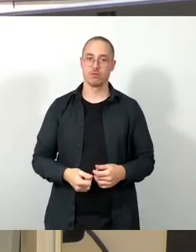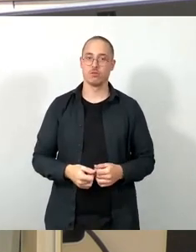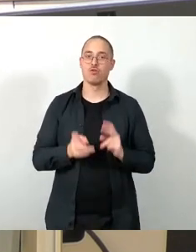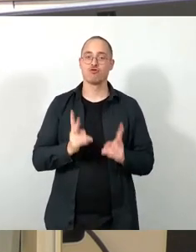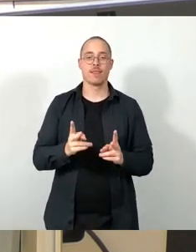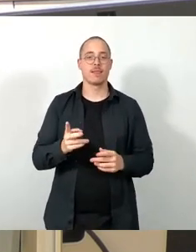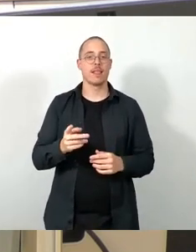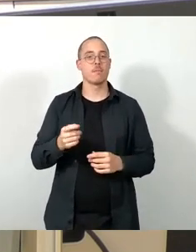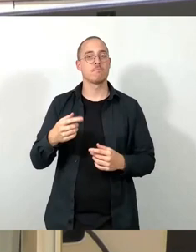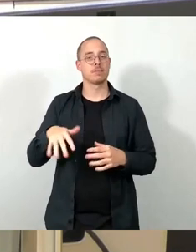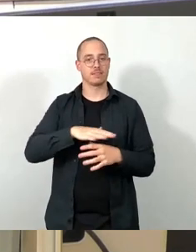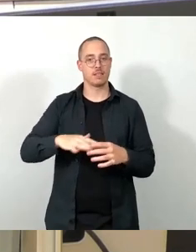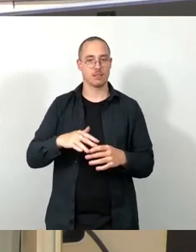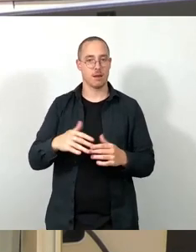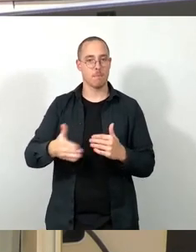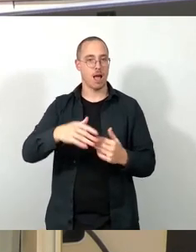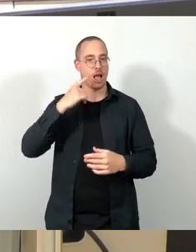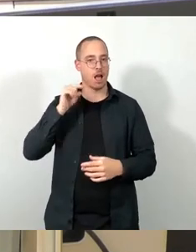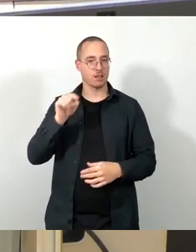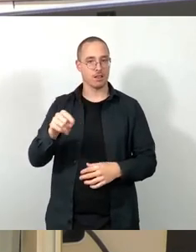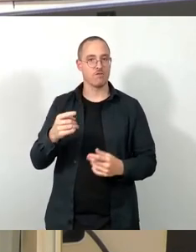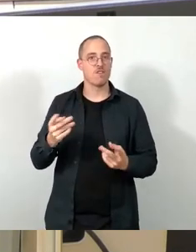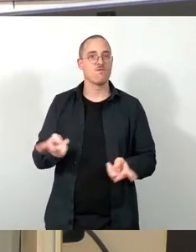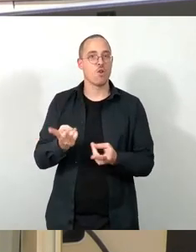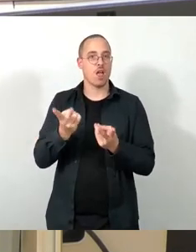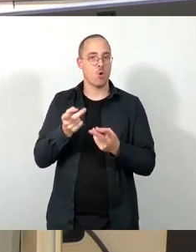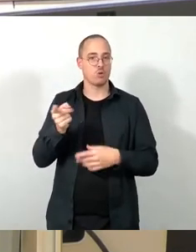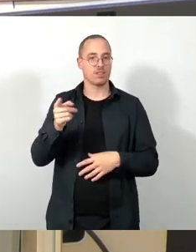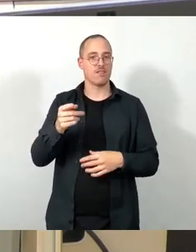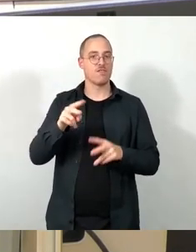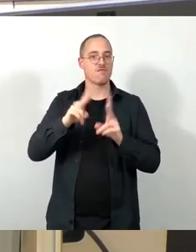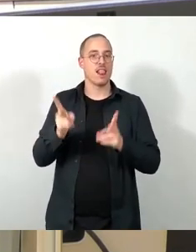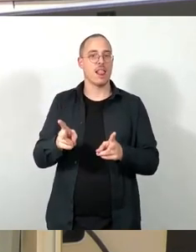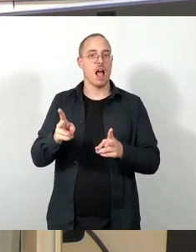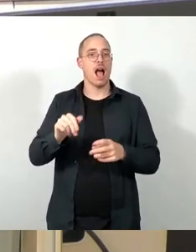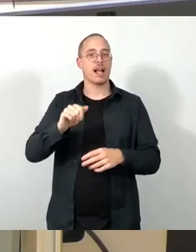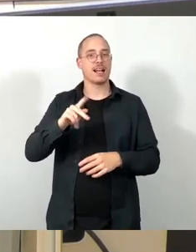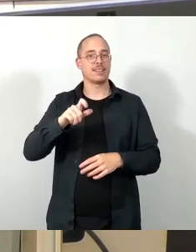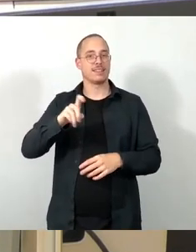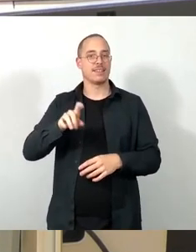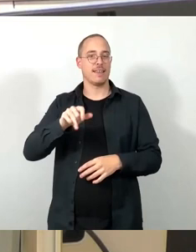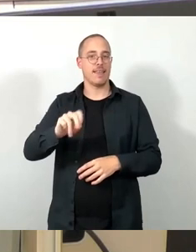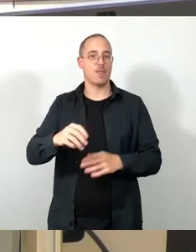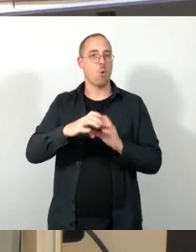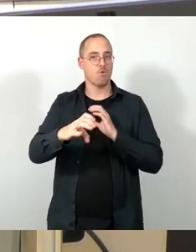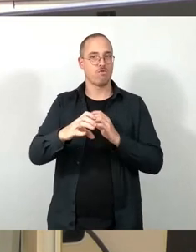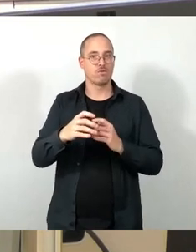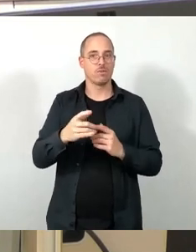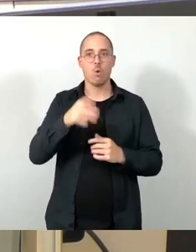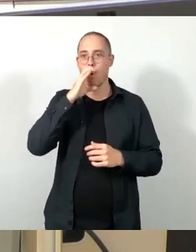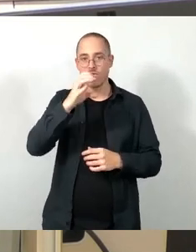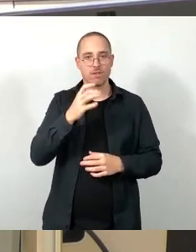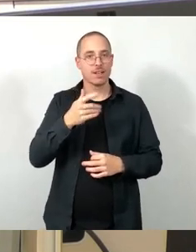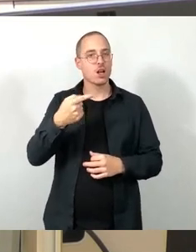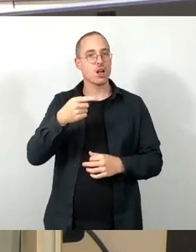Förderung der Villa Akazienhof in Gruner abgelehnt. Der Grund dafür war, das will ich an dieser Stelle, all den Stadträten, die nicht